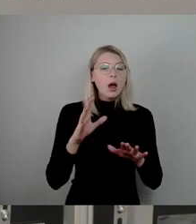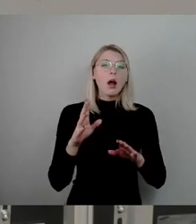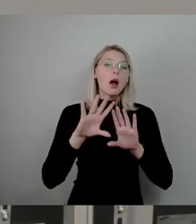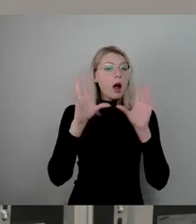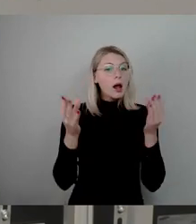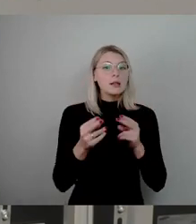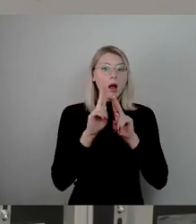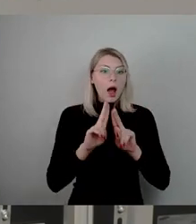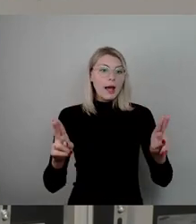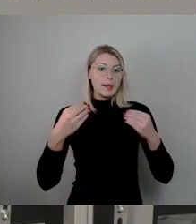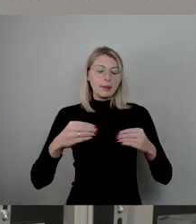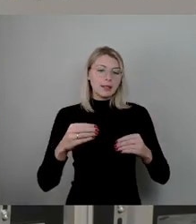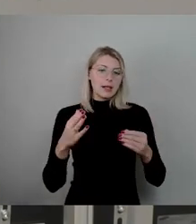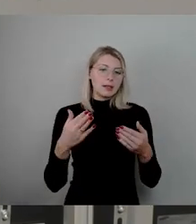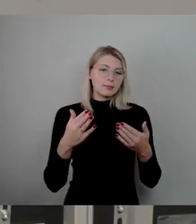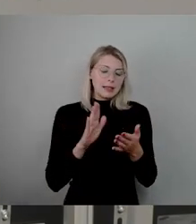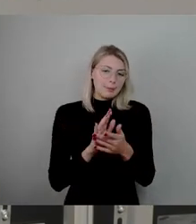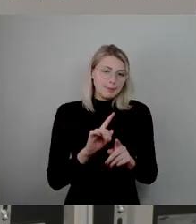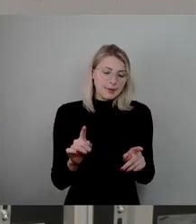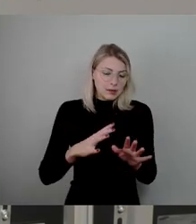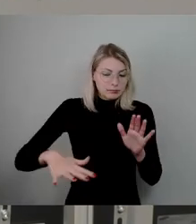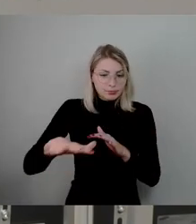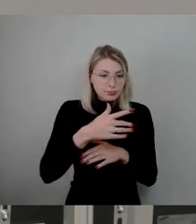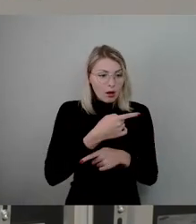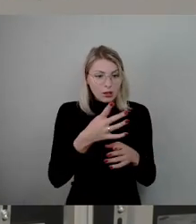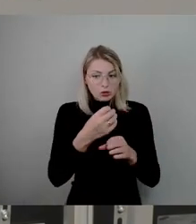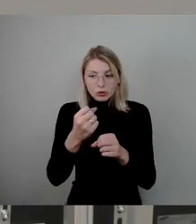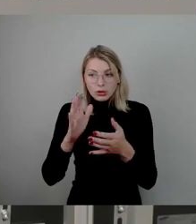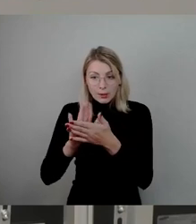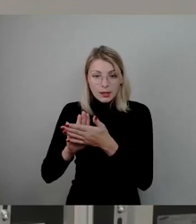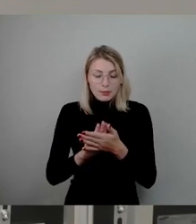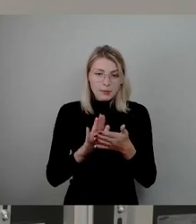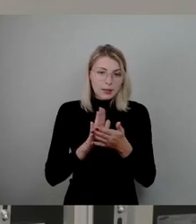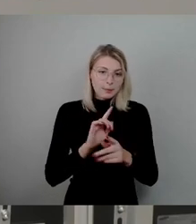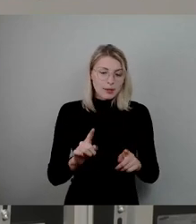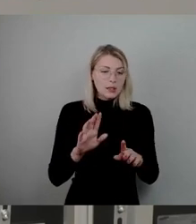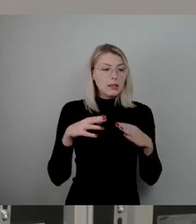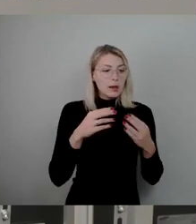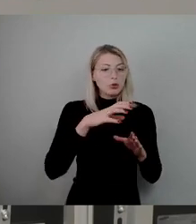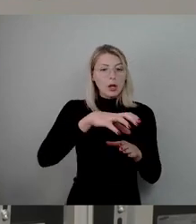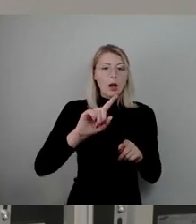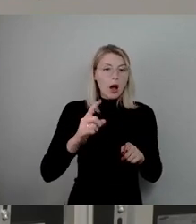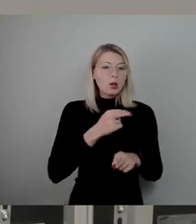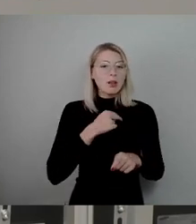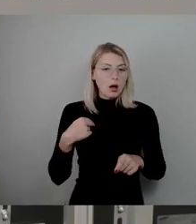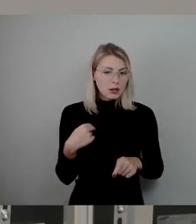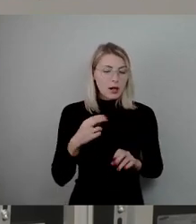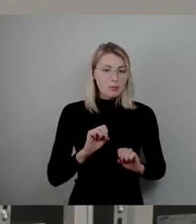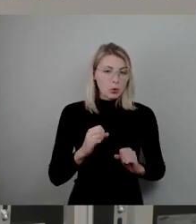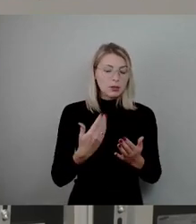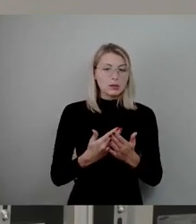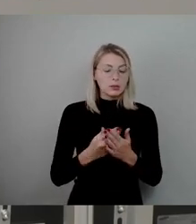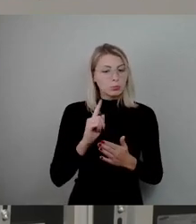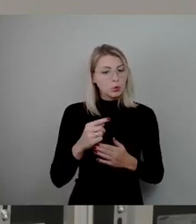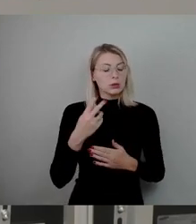überall funktionieren und es hat tatsächlich an einigen Stellen natürlich auch Nachteile und es muss sehr, sehr sorgsam abgebogen werden. Deswegen geben wir in